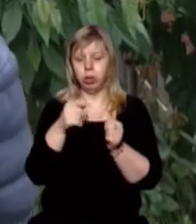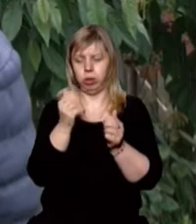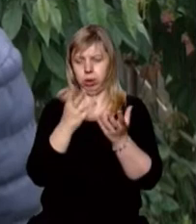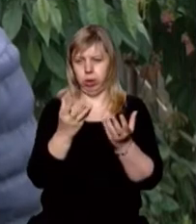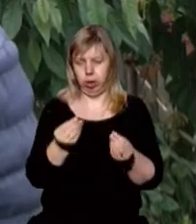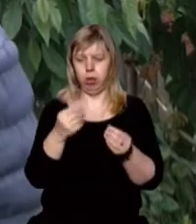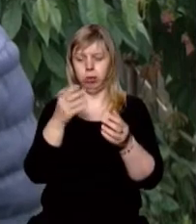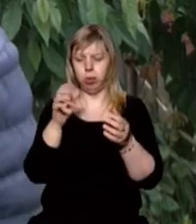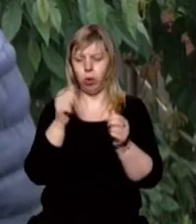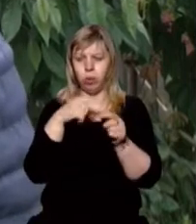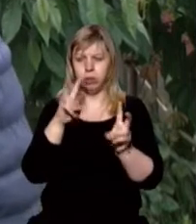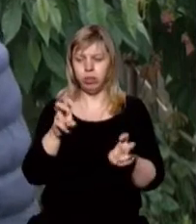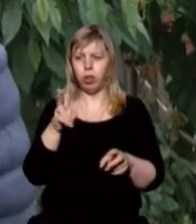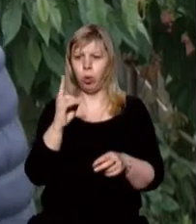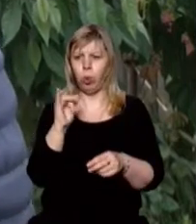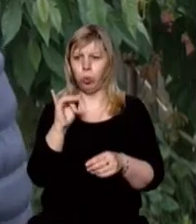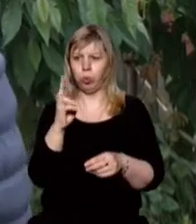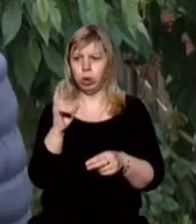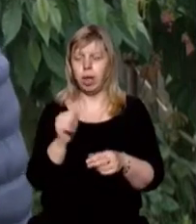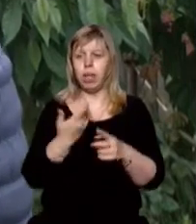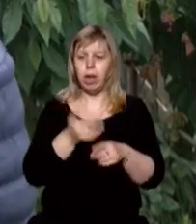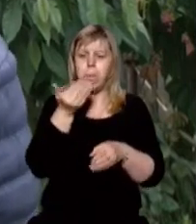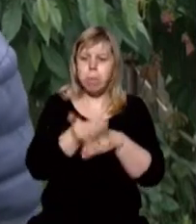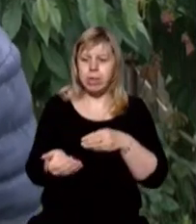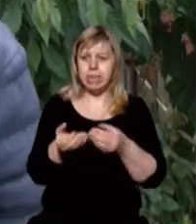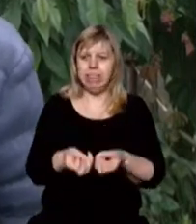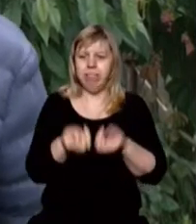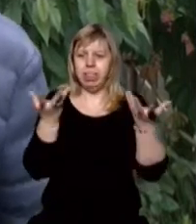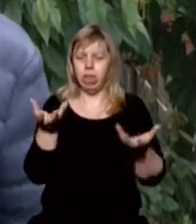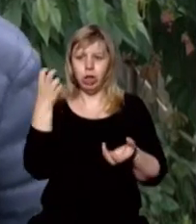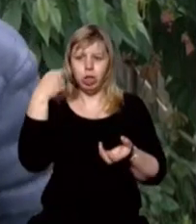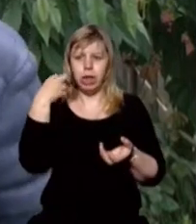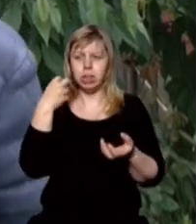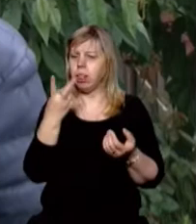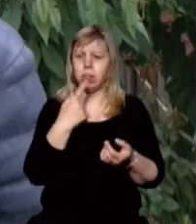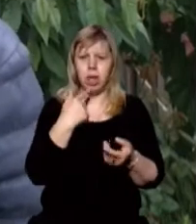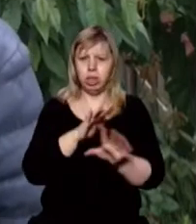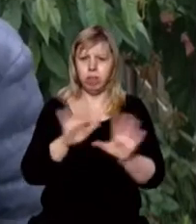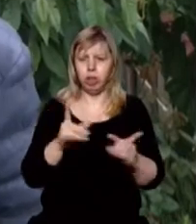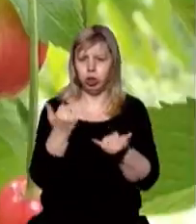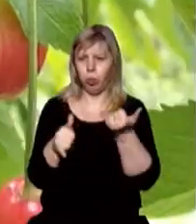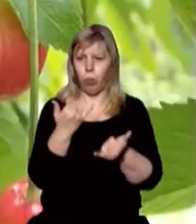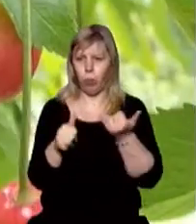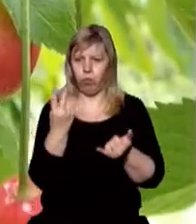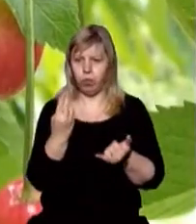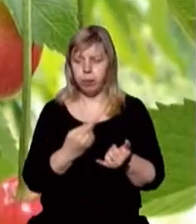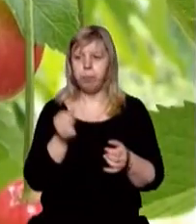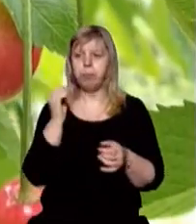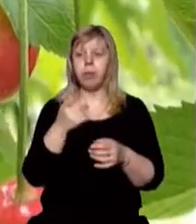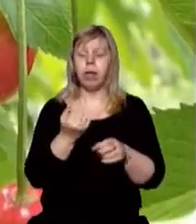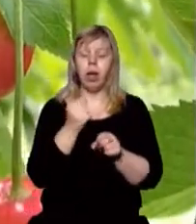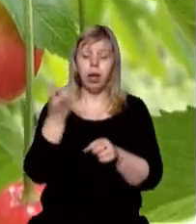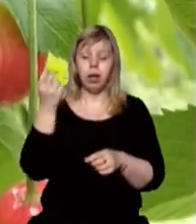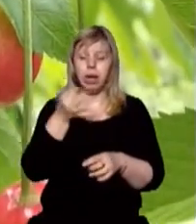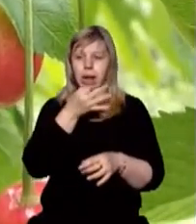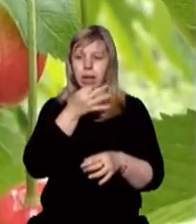називають. І плюс така пізня, є така світла черешня, не червона, а вона така жовтувата. Обробляти ранні